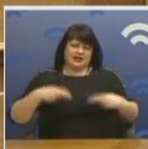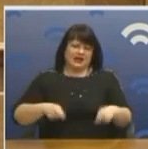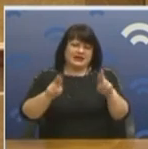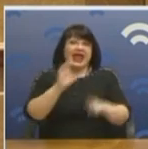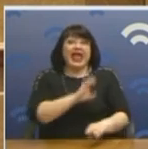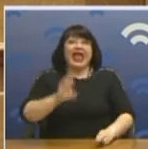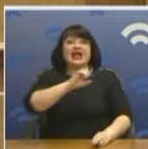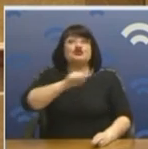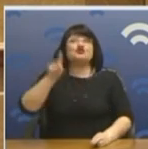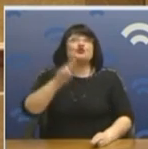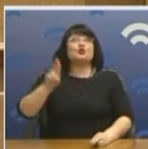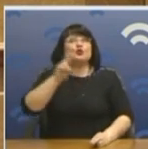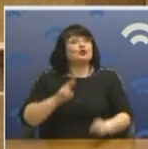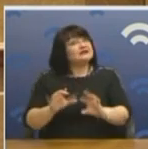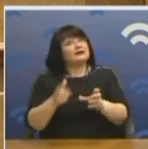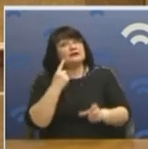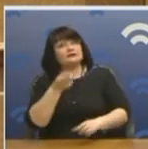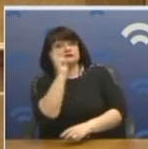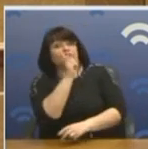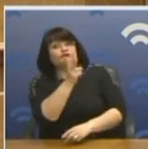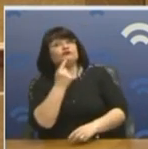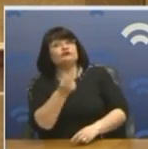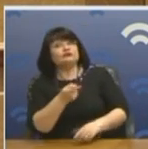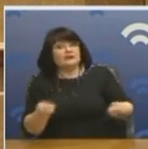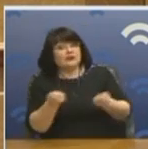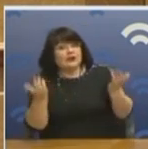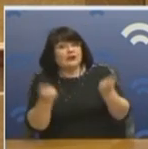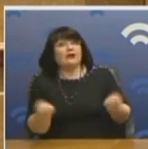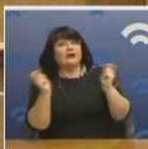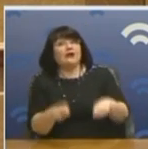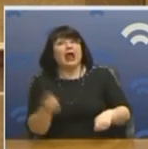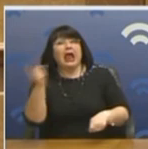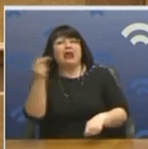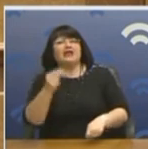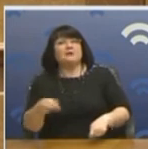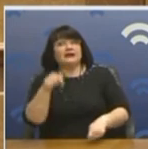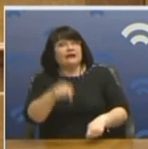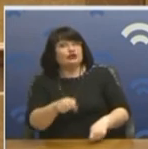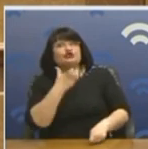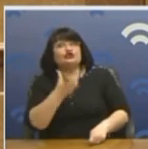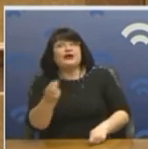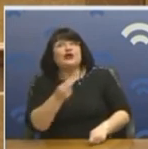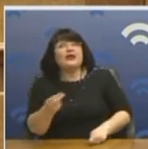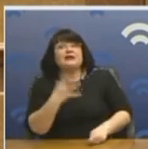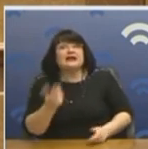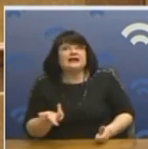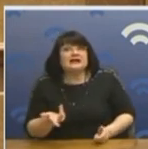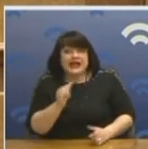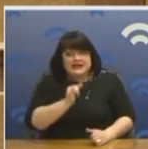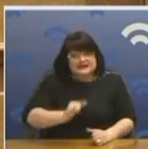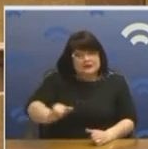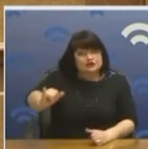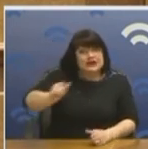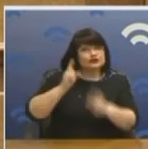έκανε παρέμβαση. Και καταγγέλλω το ΣΥΡΟΥ που δεν συνεδριάζει και συνεδριάζει και άλλα πράγματα κύριε Υπουργέ. Να σας πω για ποιο συνεδριάζει. Εξαποστάσσον